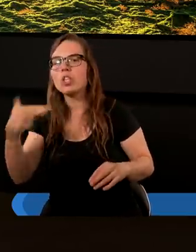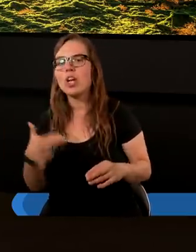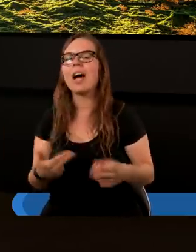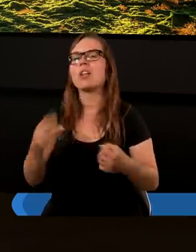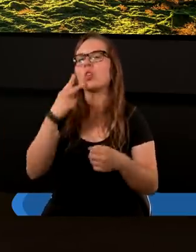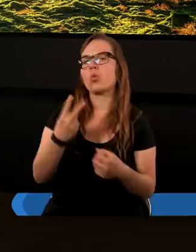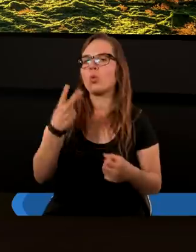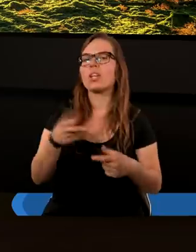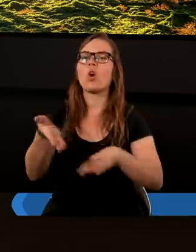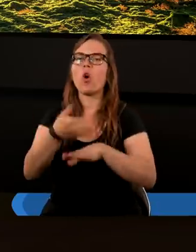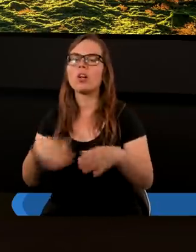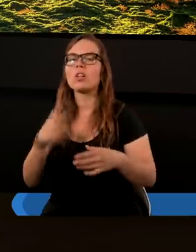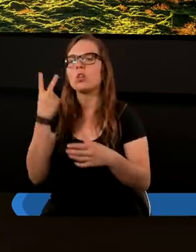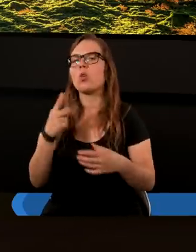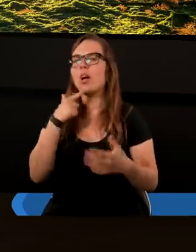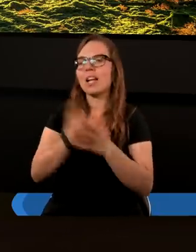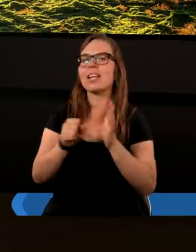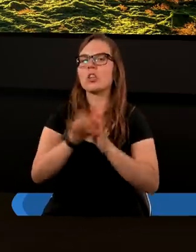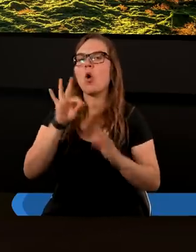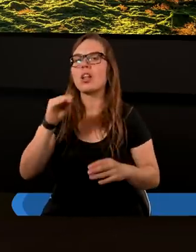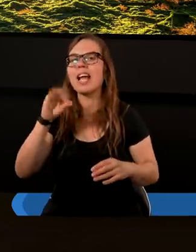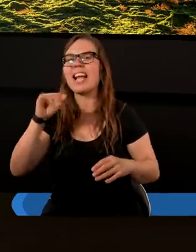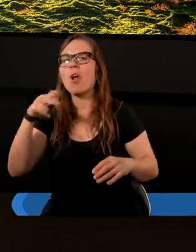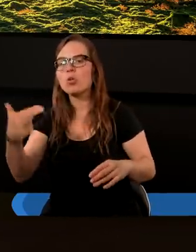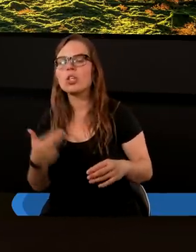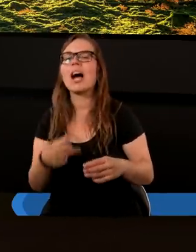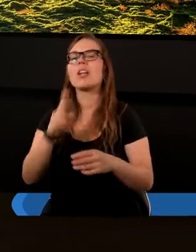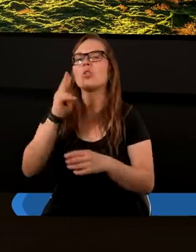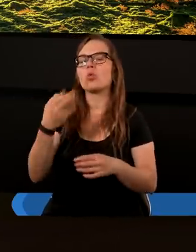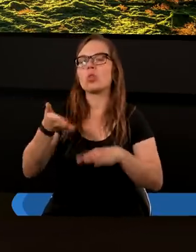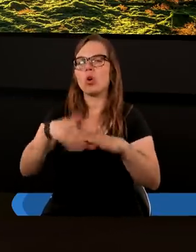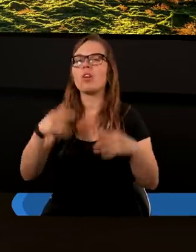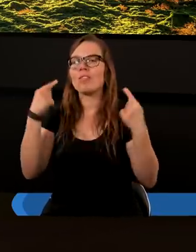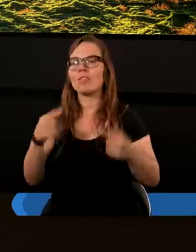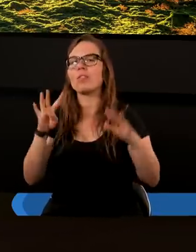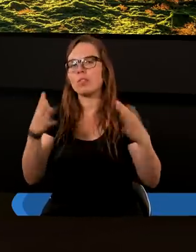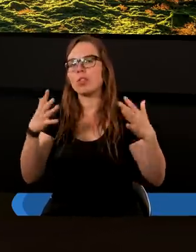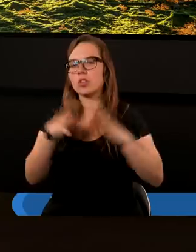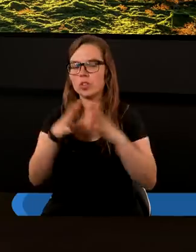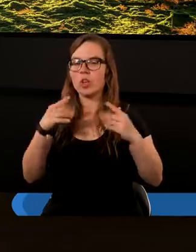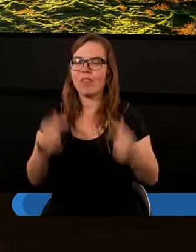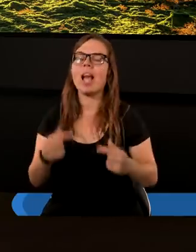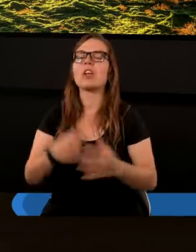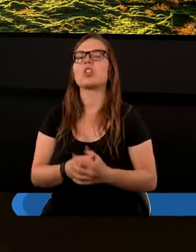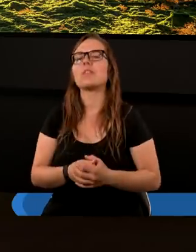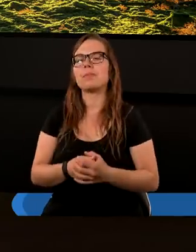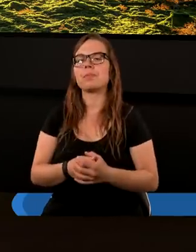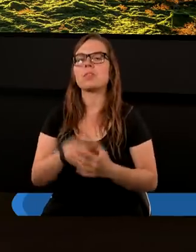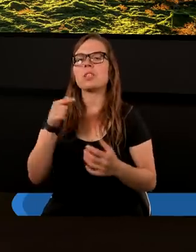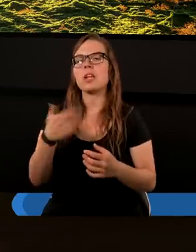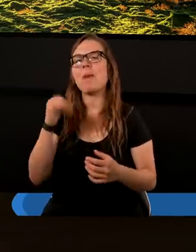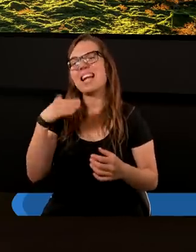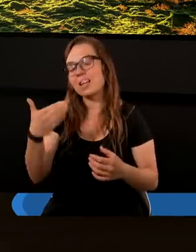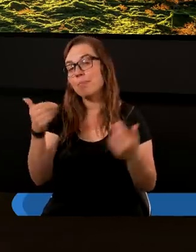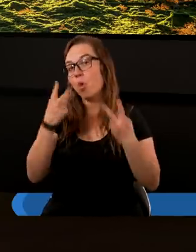Drugi rozdział, drugi list do Tesaloniczan, drugi rozdział, dziewiąty po dziesiąty wiersz. Może